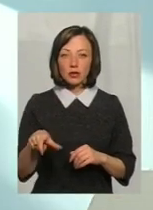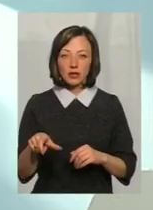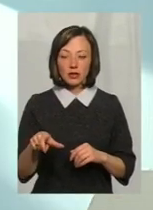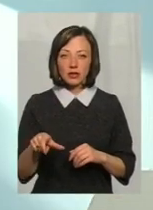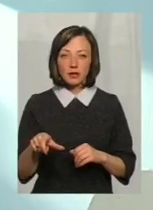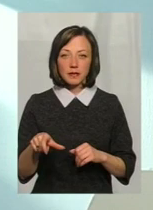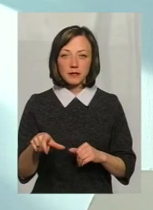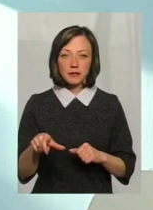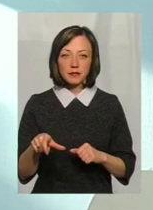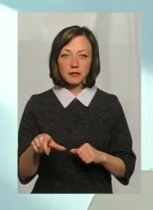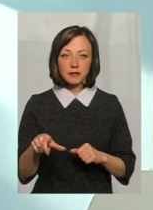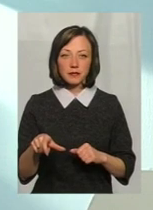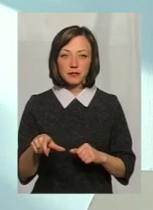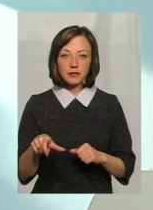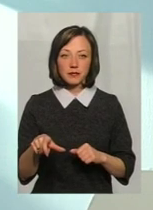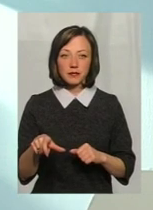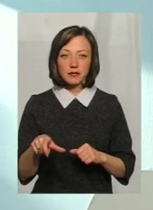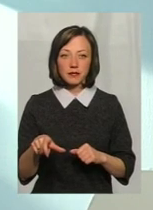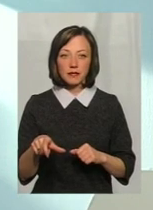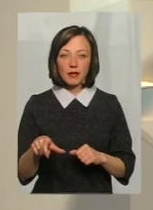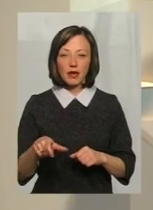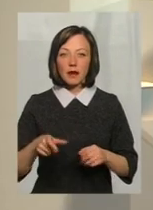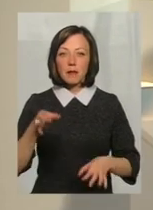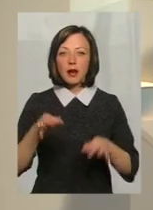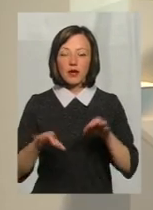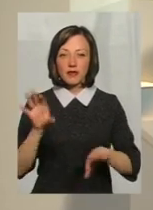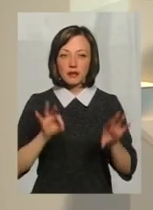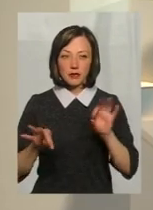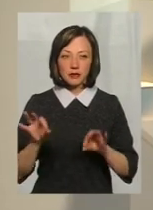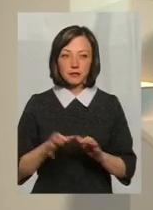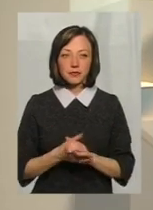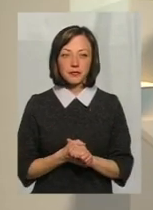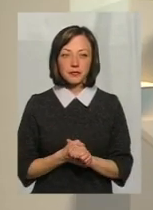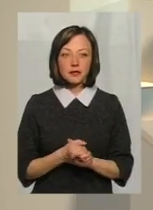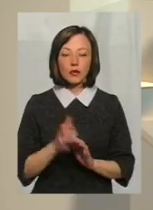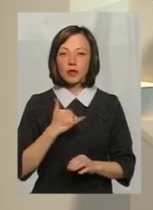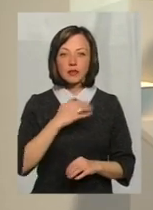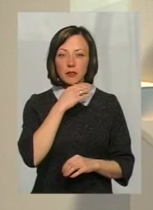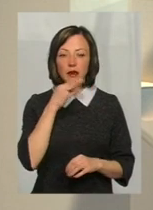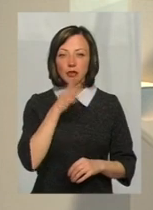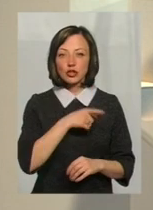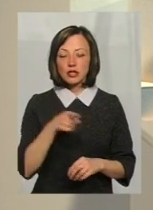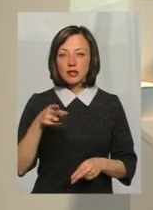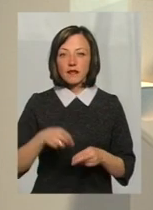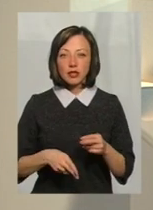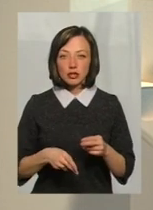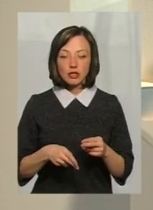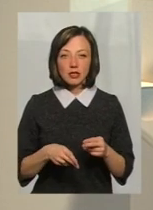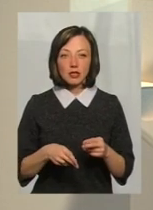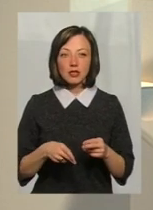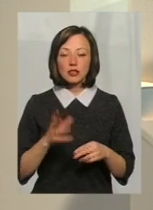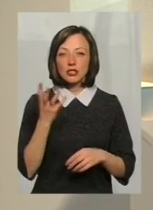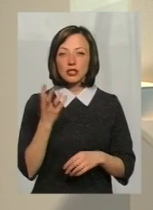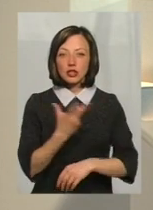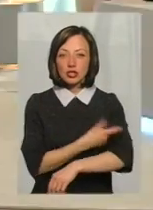як то кажуть, був в естественній відборках, говориться. У нас вже не так багато часу до завершення. А от, між